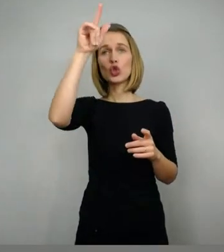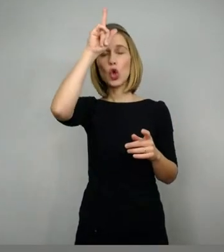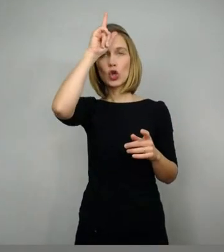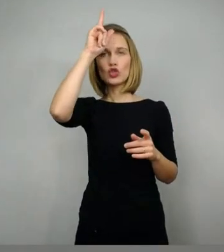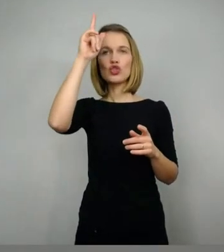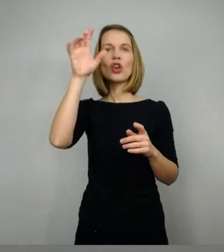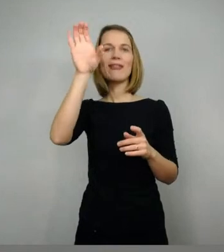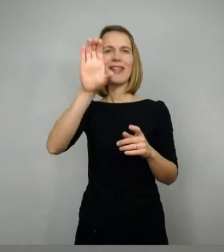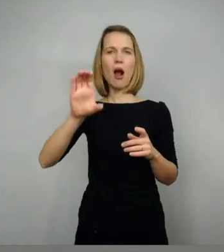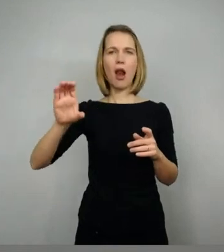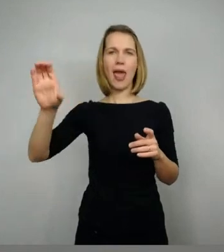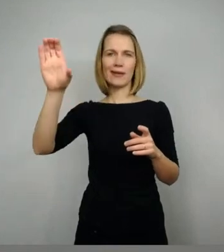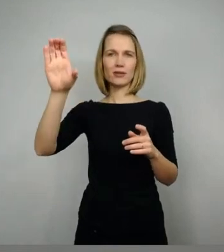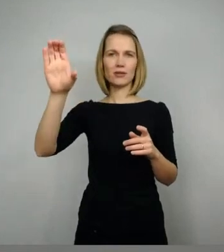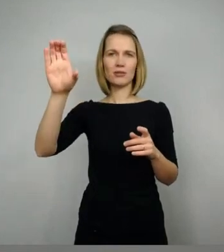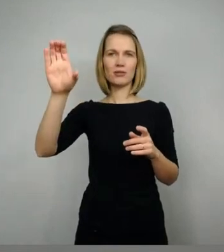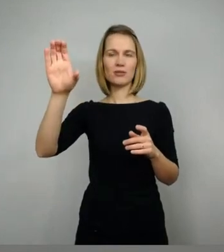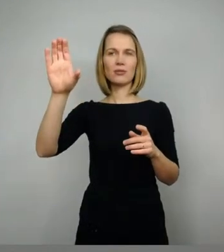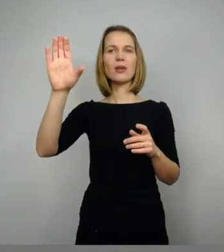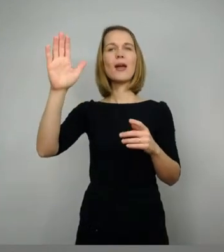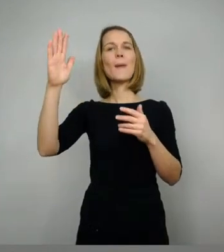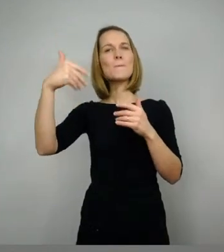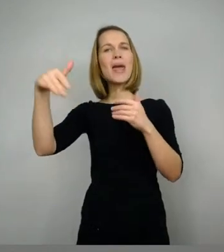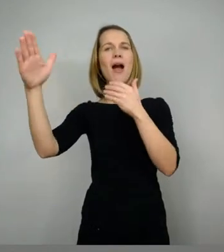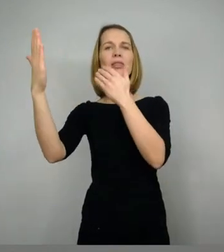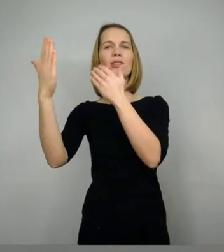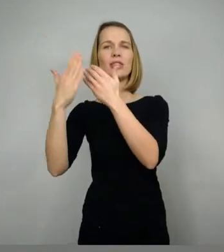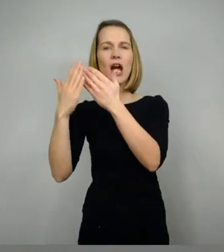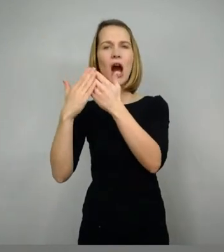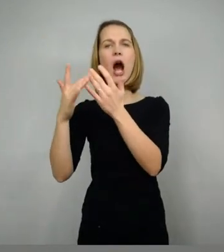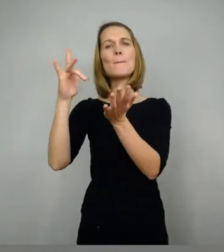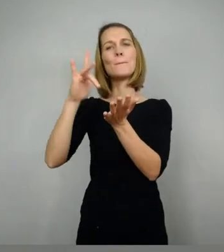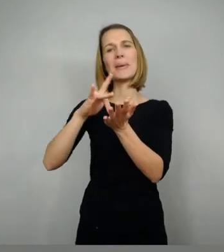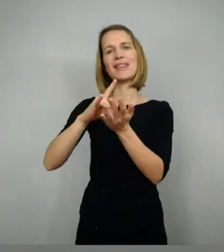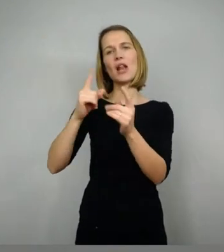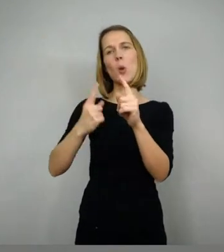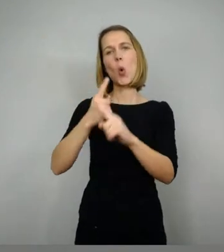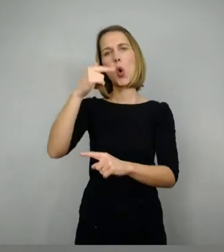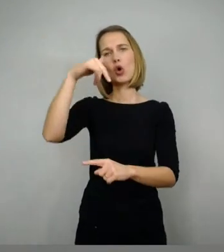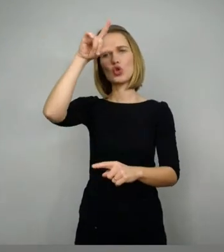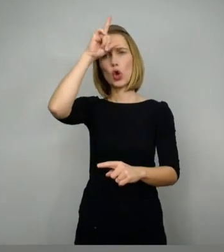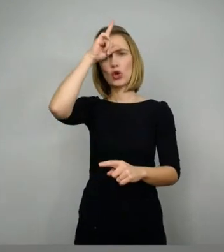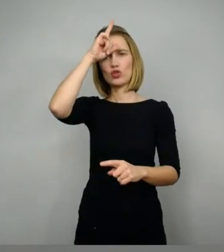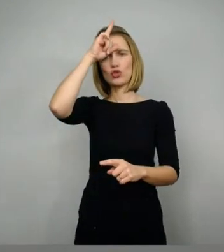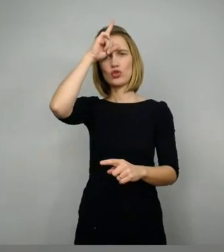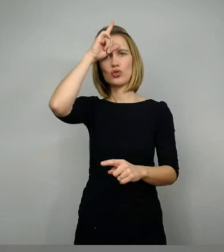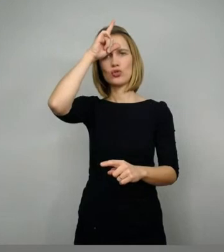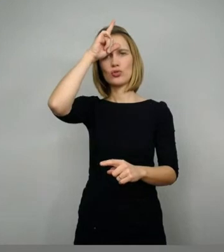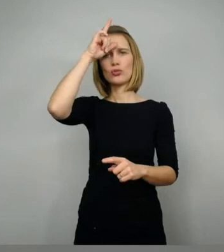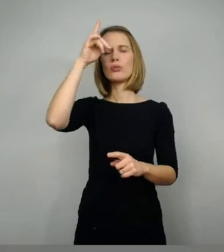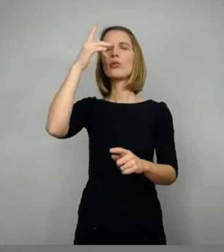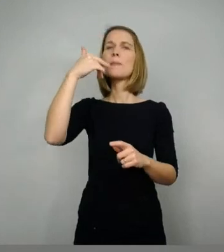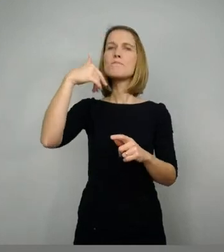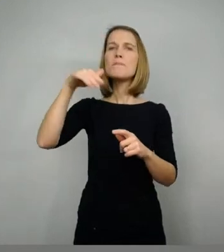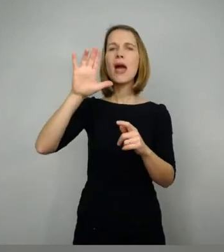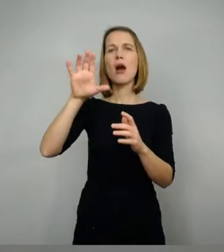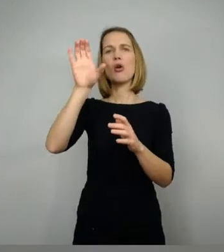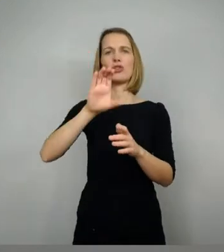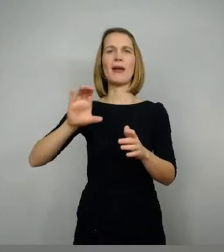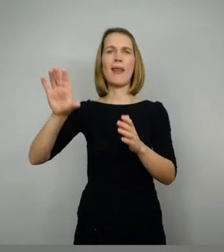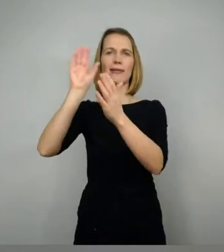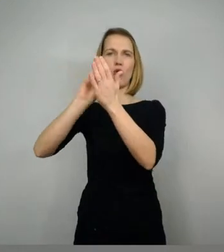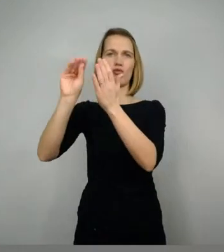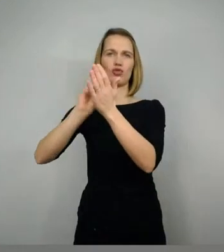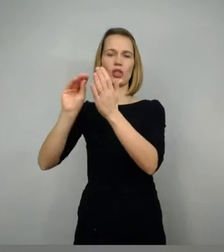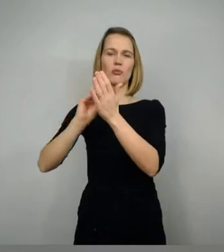an den mittelhochdeutschen oder allgemeinen Dialekten. Weil im mittelhochdeutschen auch einfach Dialekt aufgeschrieben wurde. So wie man es hörte,